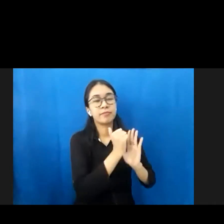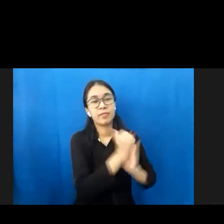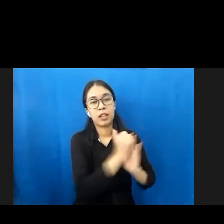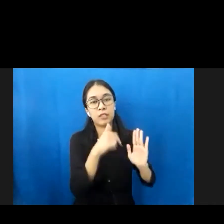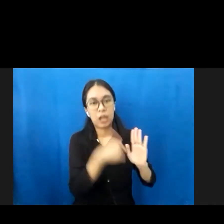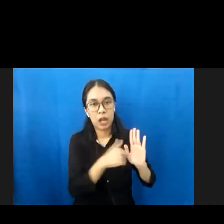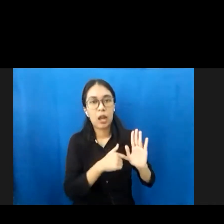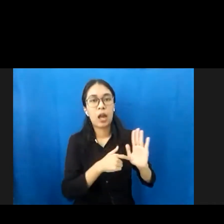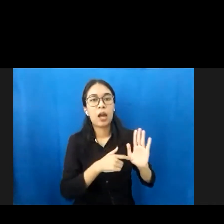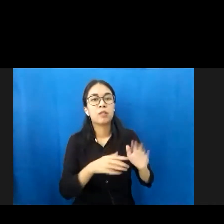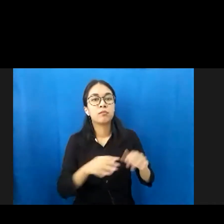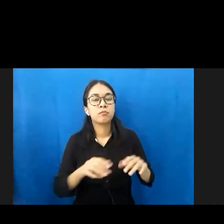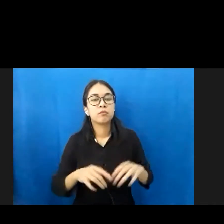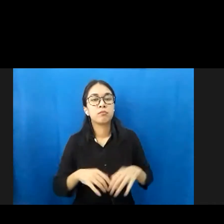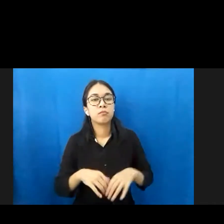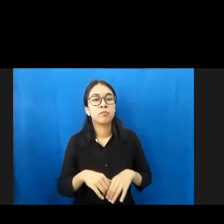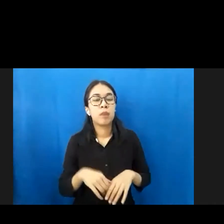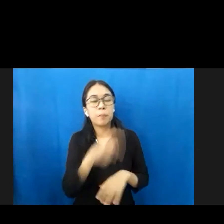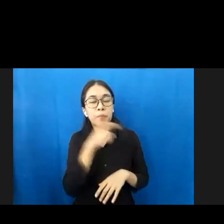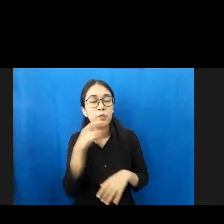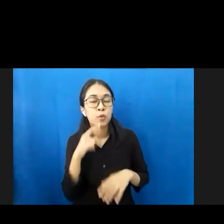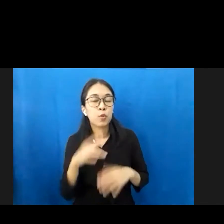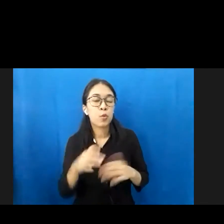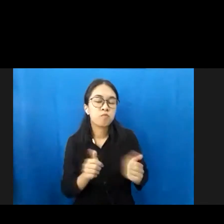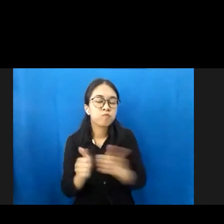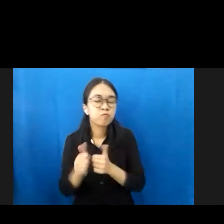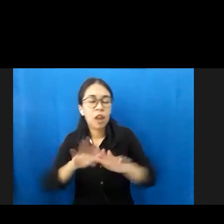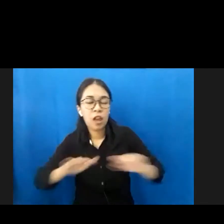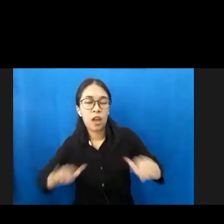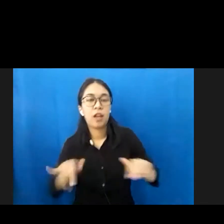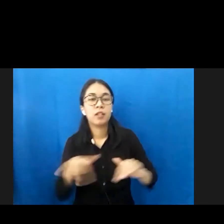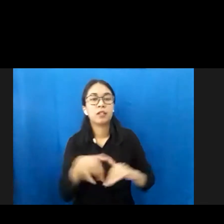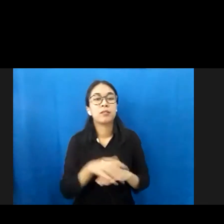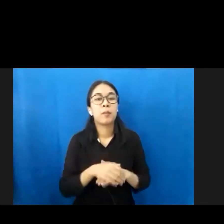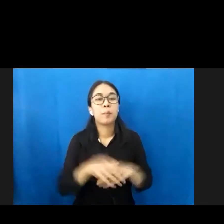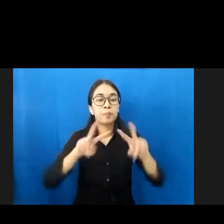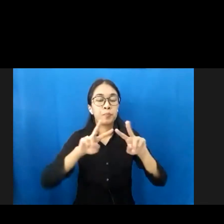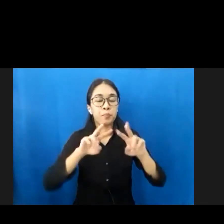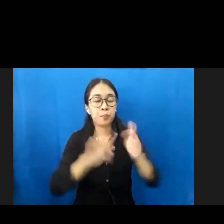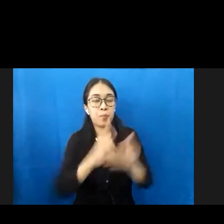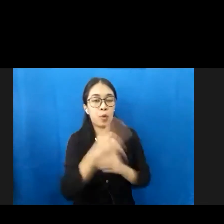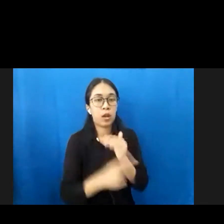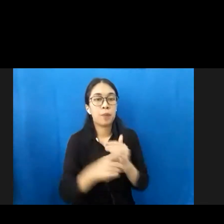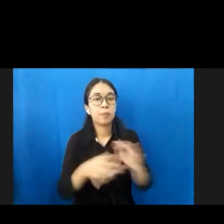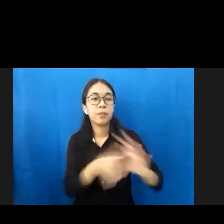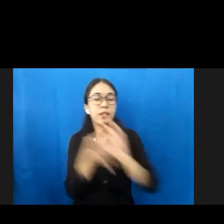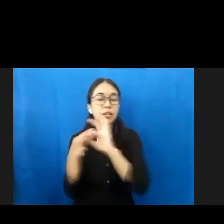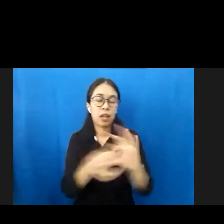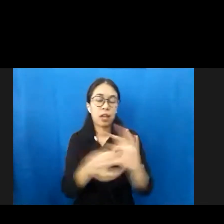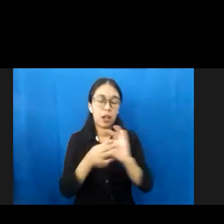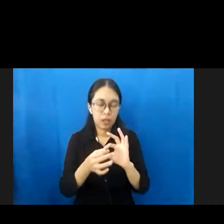2021 dengan tema inovasi program dan kemitraan strategis di tengah pandemi COVID-19.